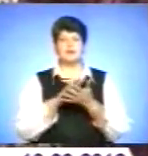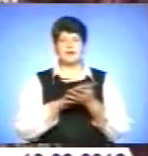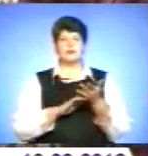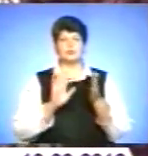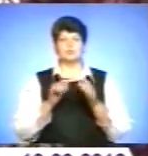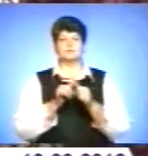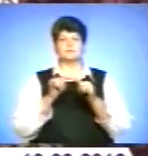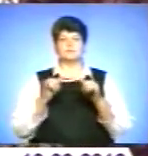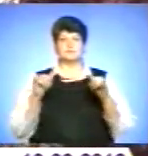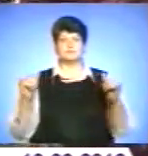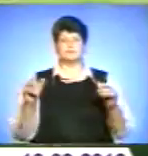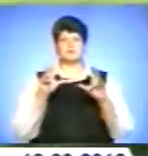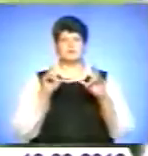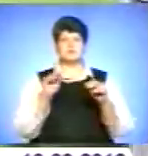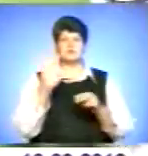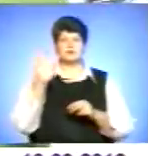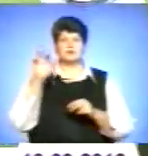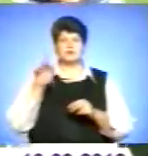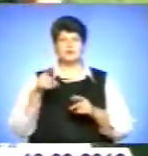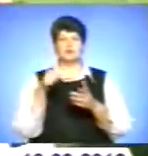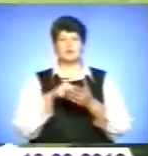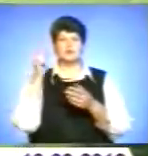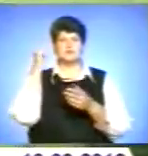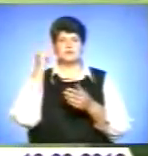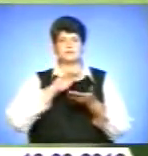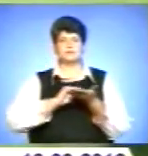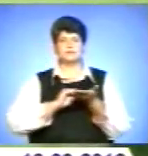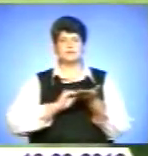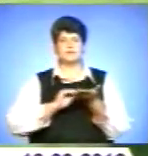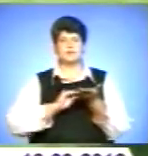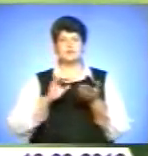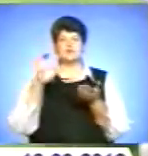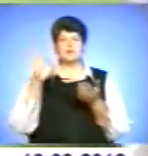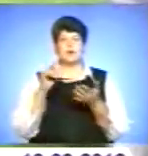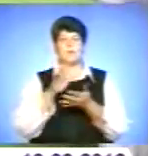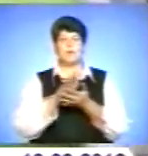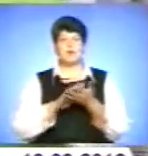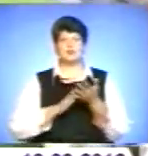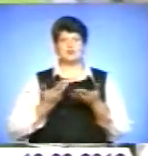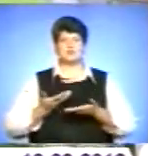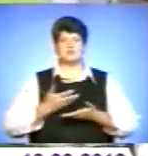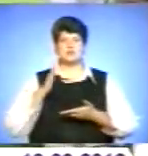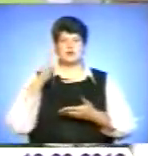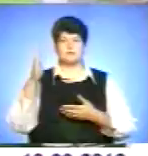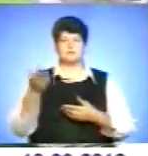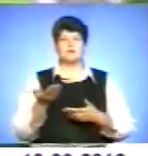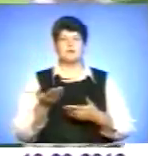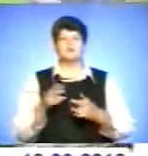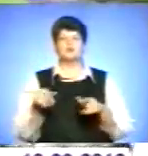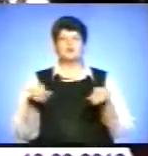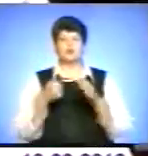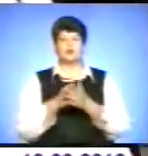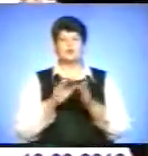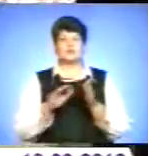зростати, пообіцяв Віктор Янукович. Тут вони і грамоті навчаться, і соціалізуються для подальшого життя у суспільстві. До дитячого садочка